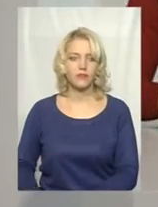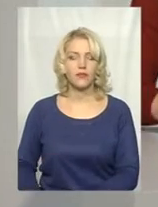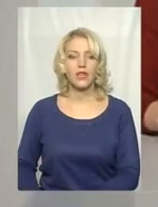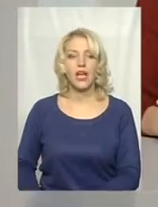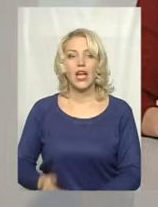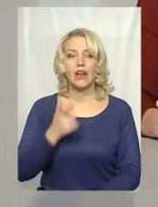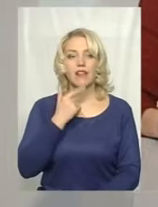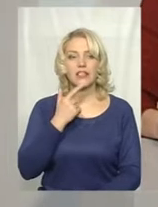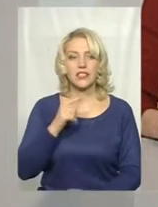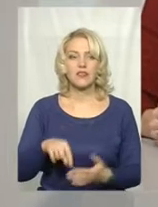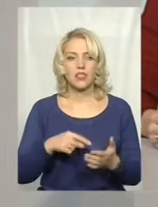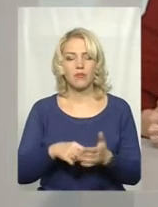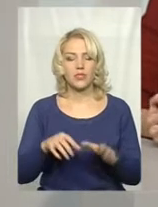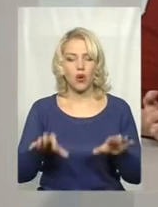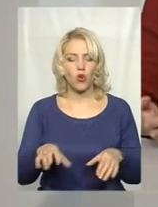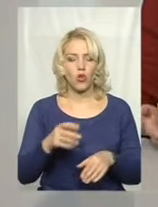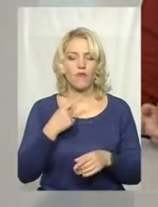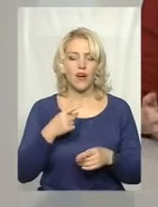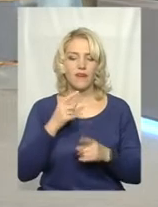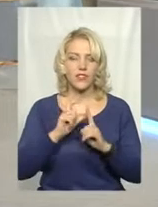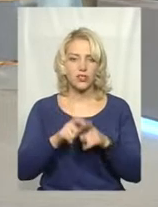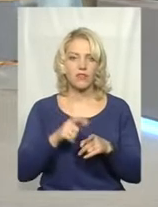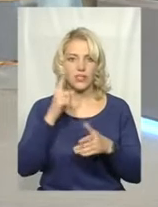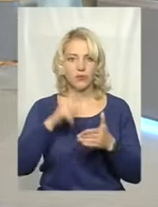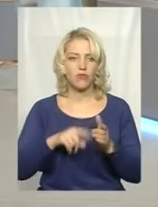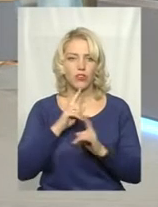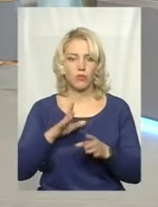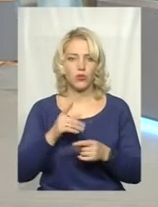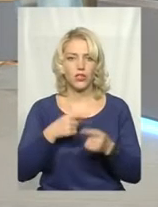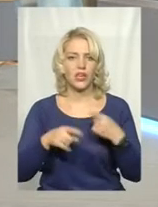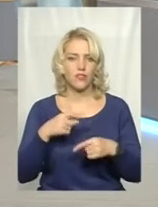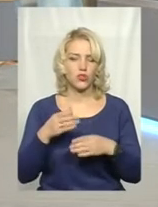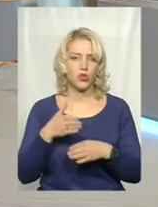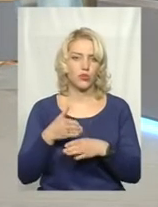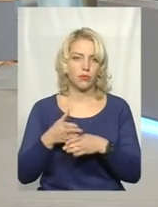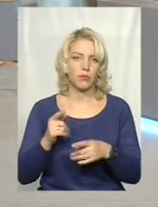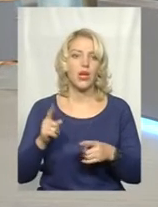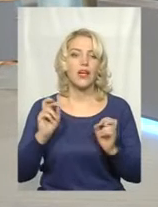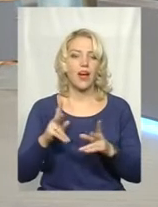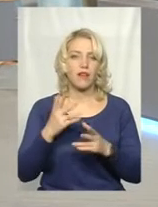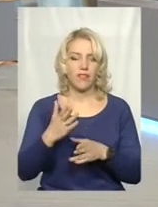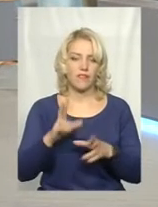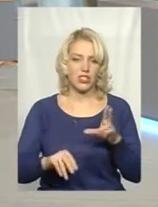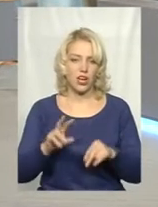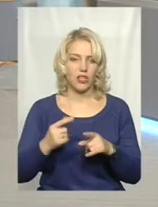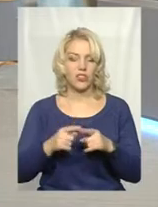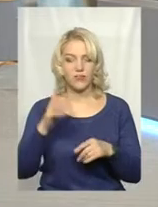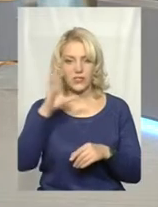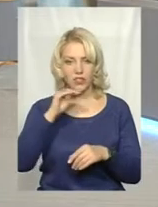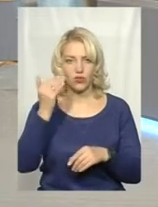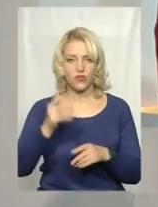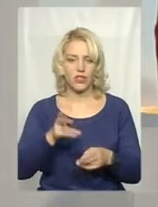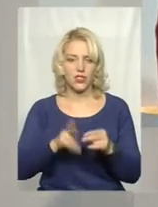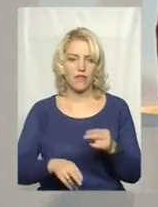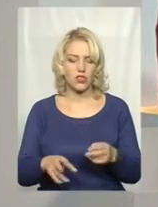Красилівська міська голова Ніла Островська висловила сподівання, що не буде реверсної дотації. От ви як вважаєте, встигнуть вони завершити оцей